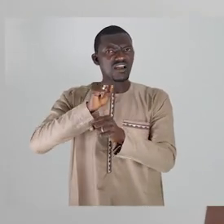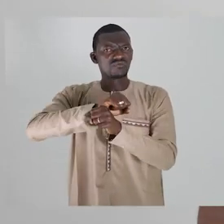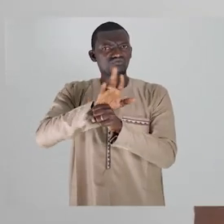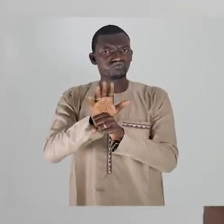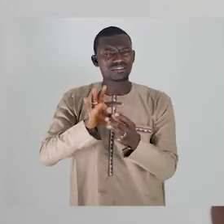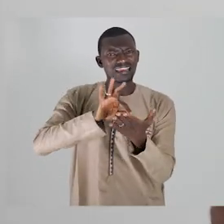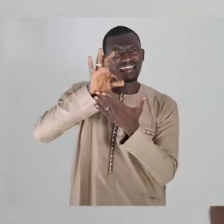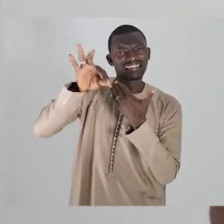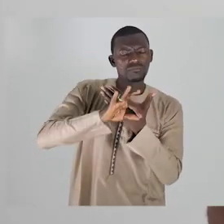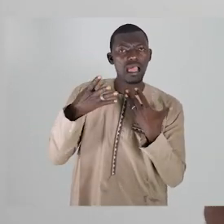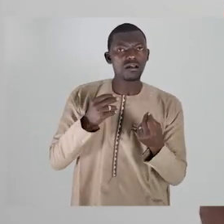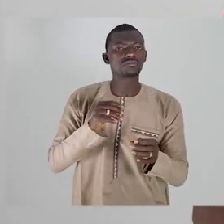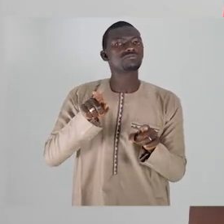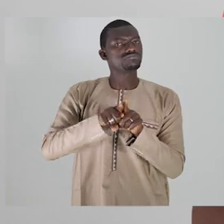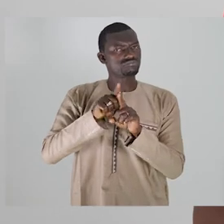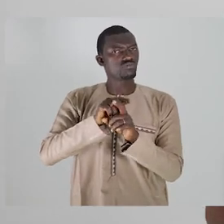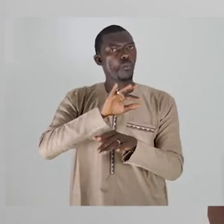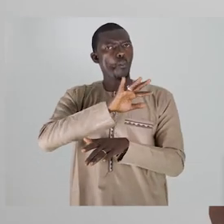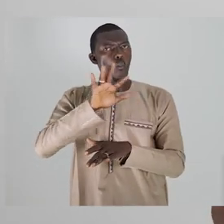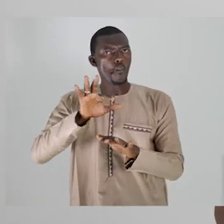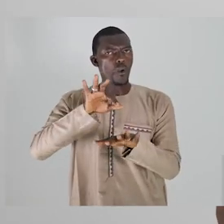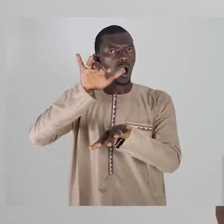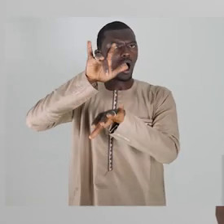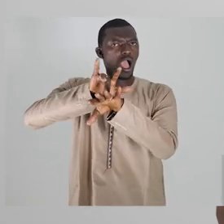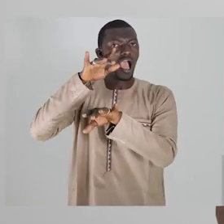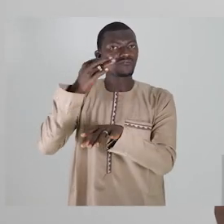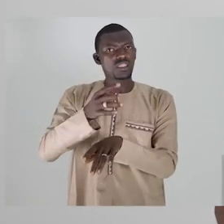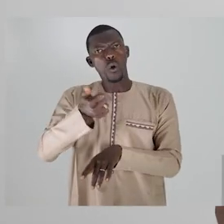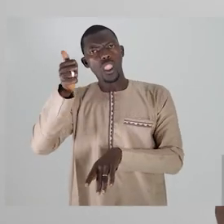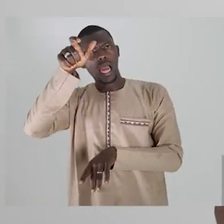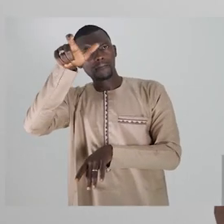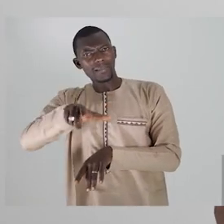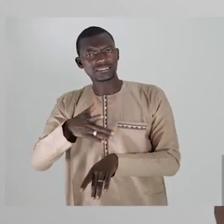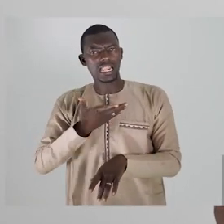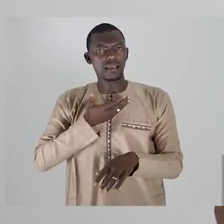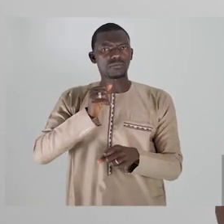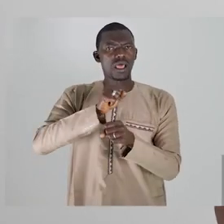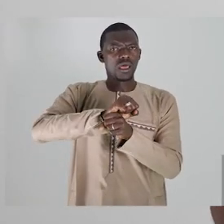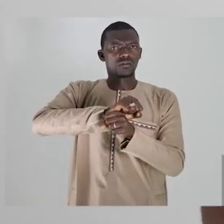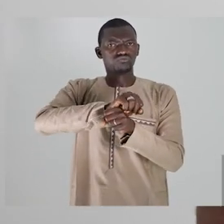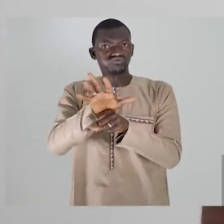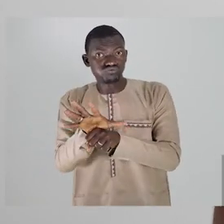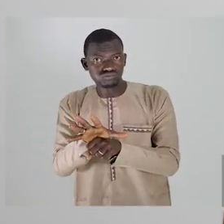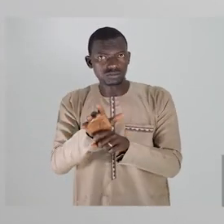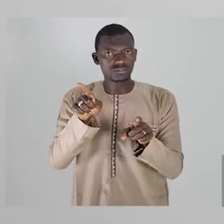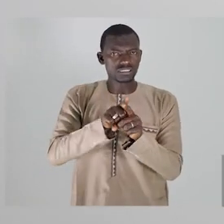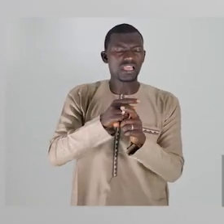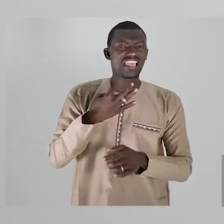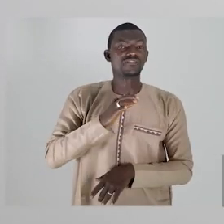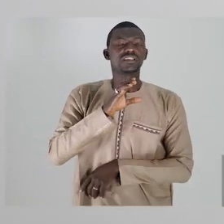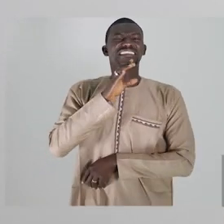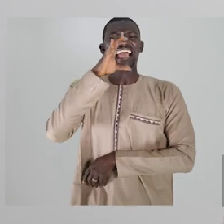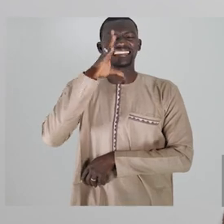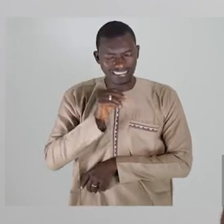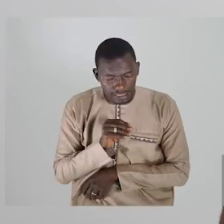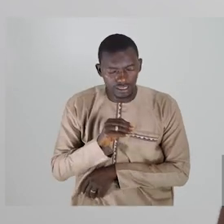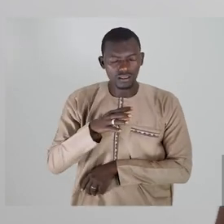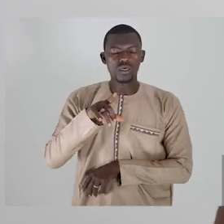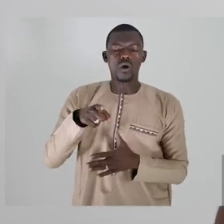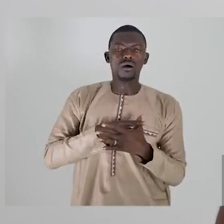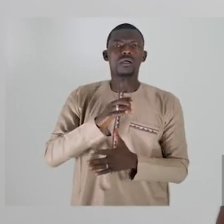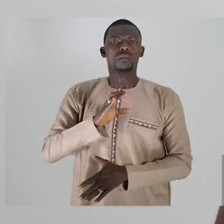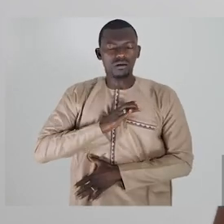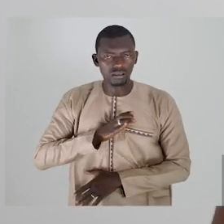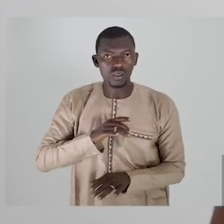na unare korona ne rapirta? Onyaw imo hoda ndia mwondange jogi do onyaw. Dungwa nika ufofirta don. Sobe isli